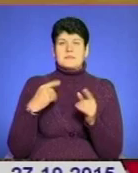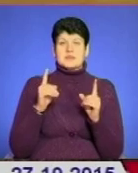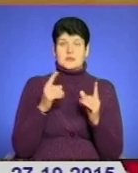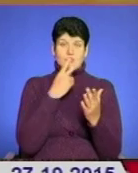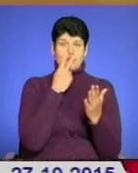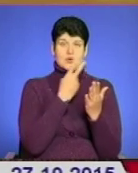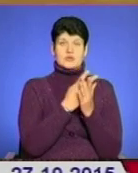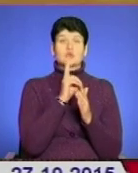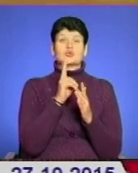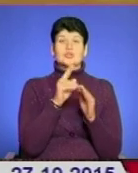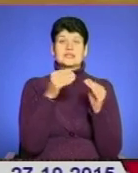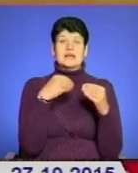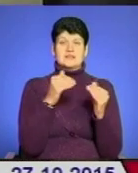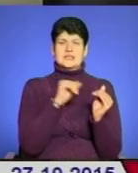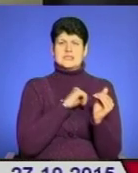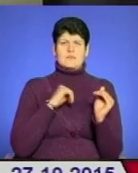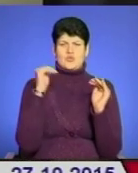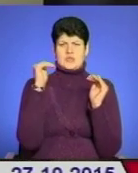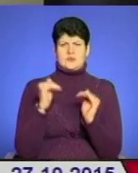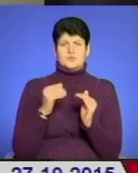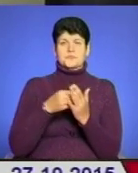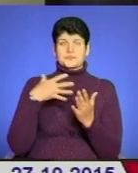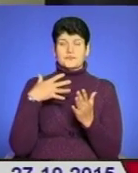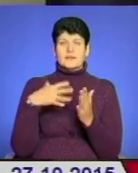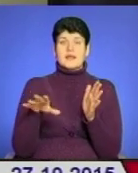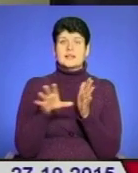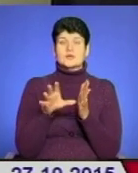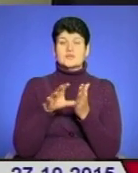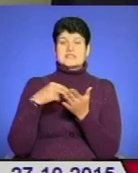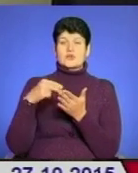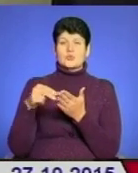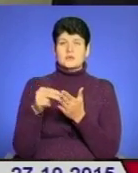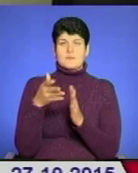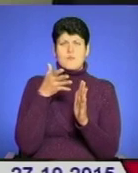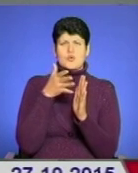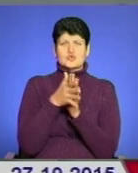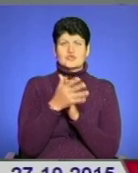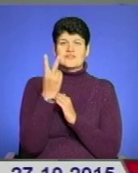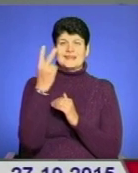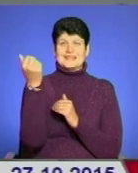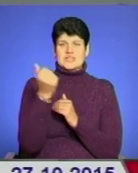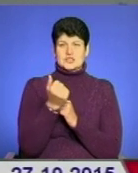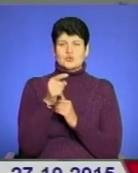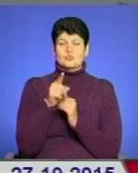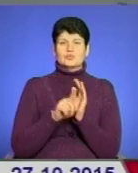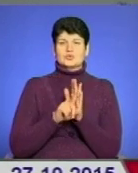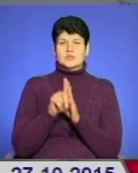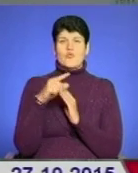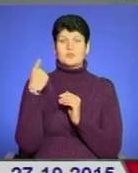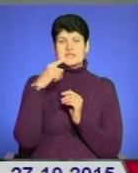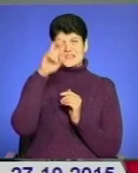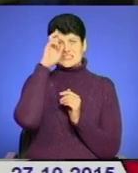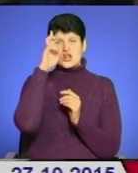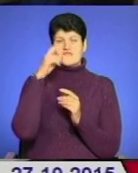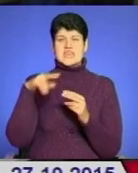показує того, хто дав найнижчу ціну. Електронні закупівлі через систему «Прозоро» два тижні тому запустили і в обласній